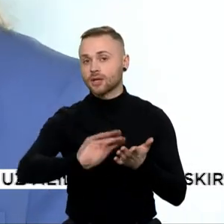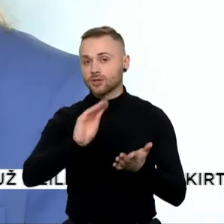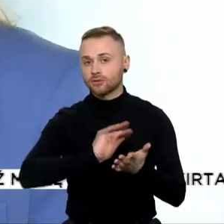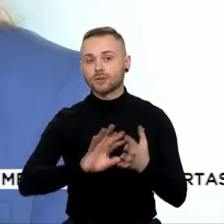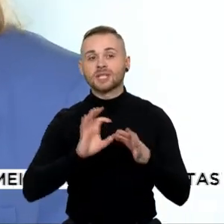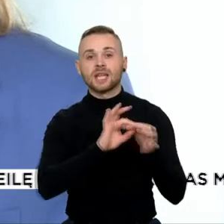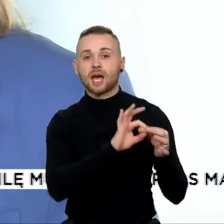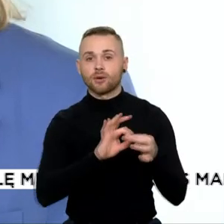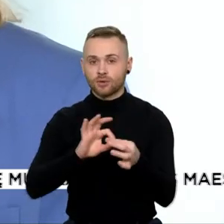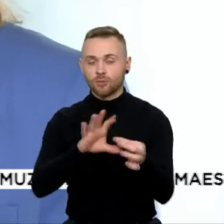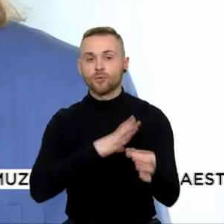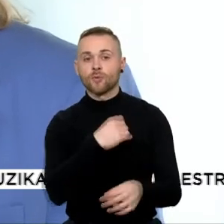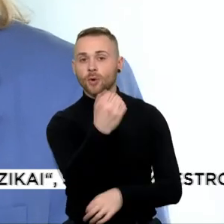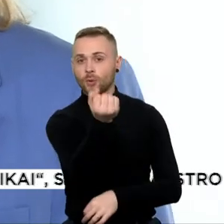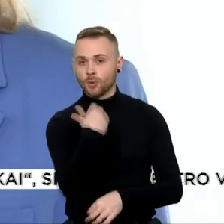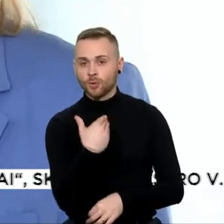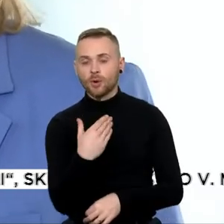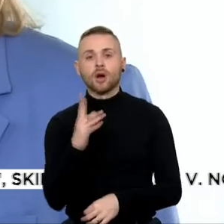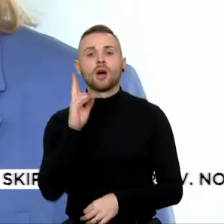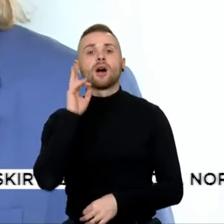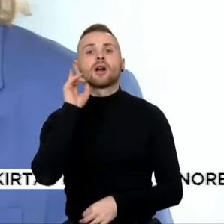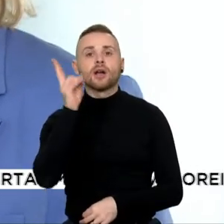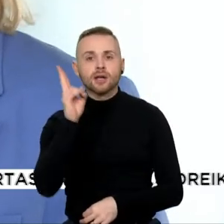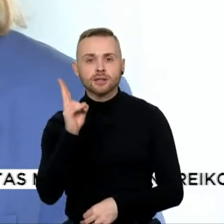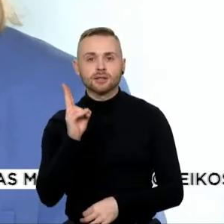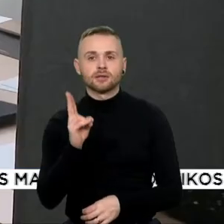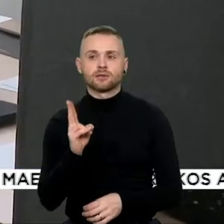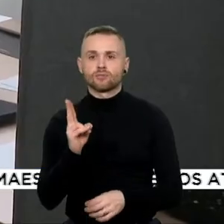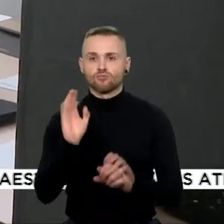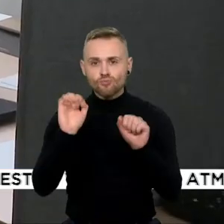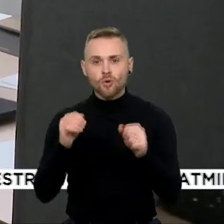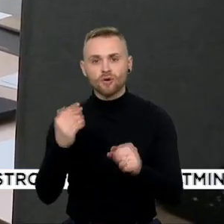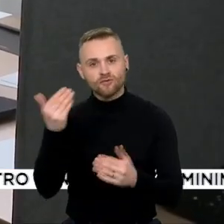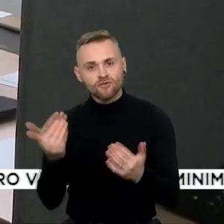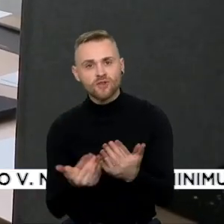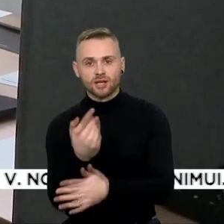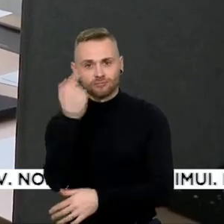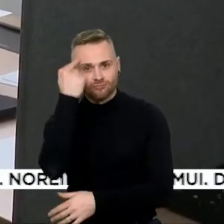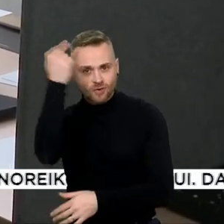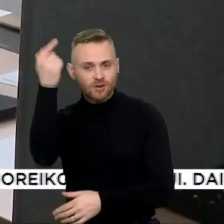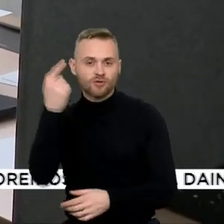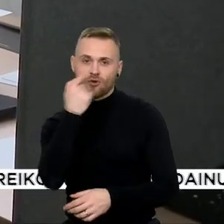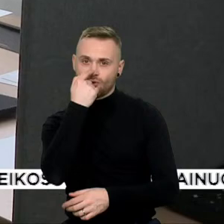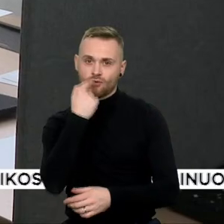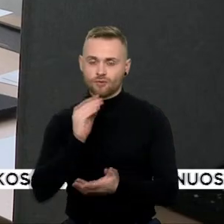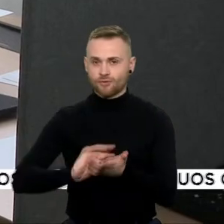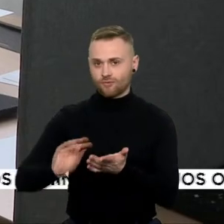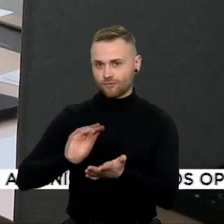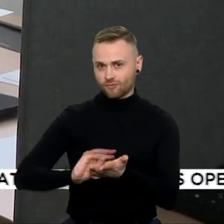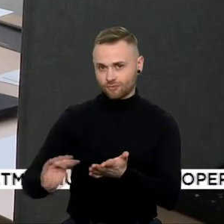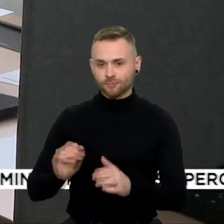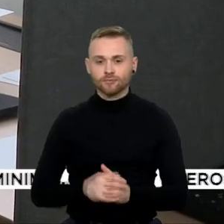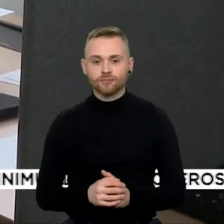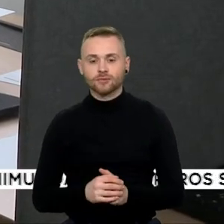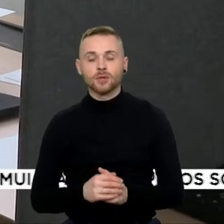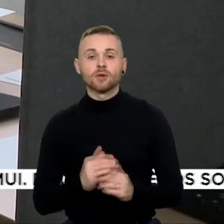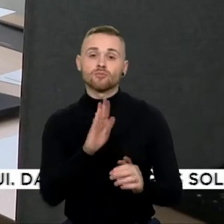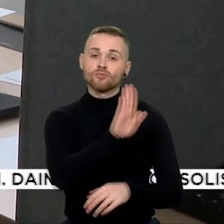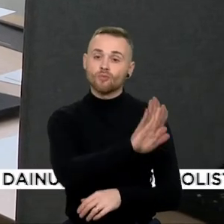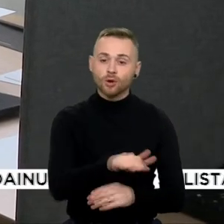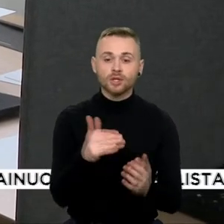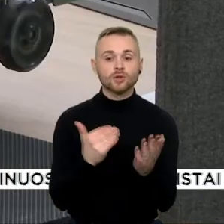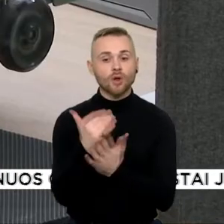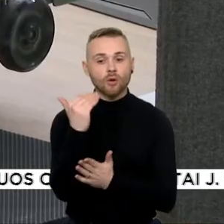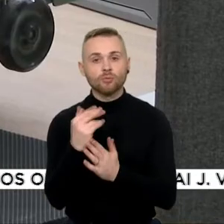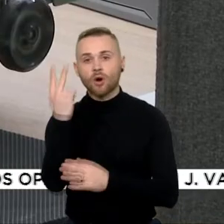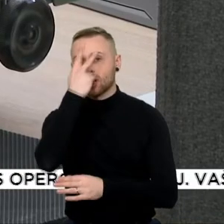rašyti, prieš ką protestuoti, kad vėl įvyktų diktantas. Pasak organizatorių diktanta mokiniai ir suaugusiai įrašė ne tik